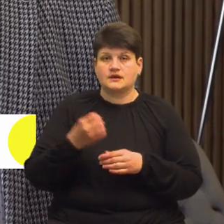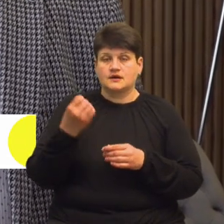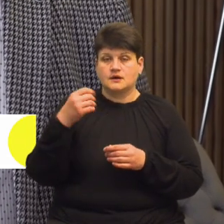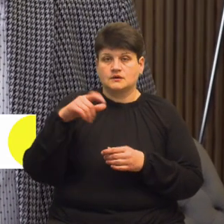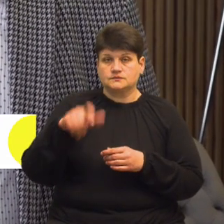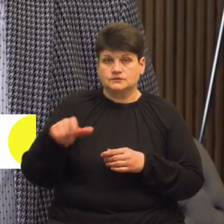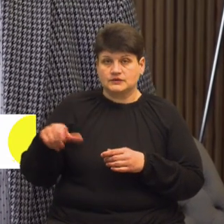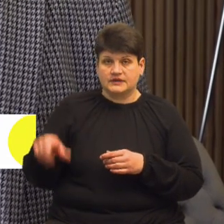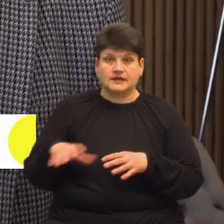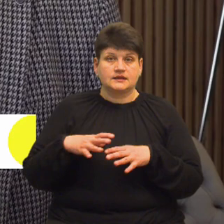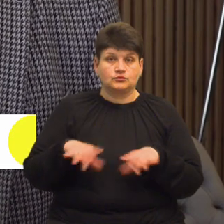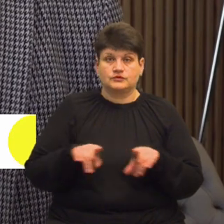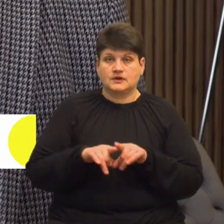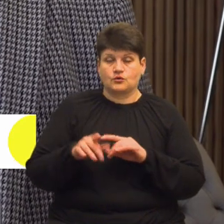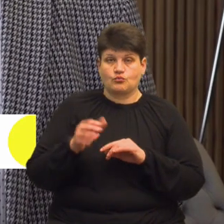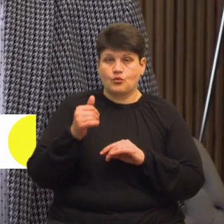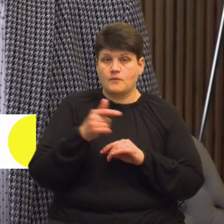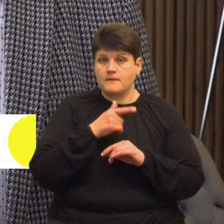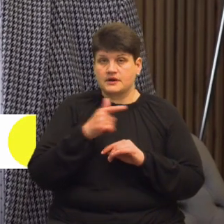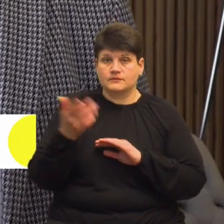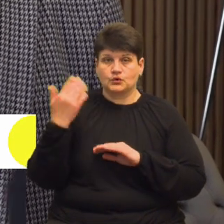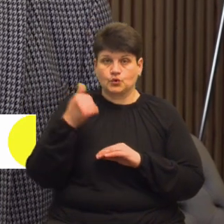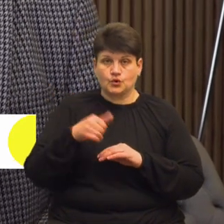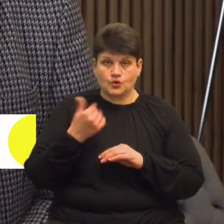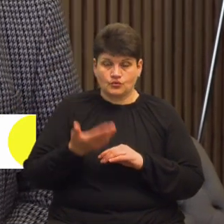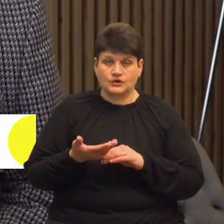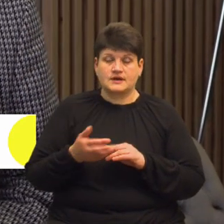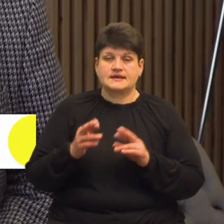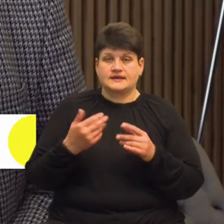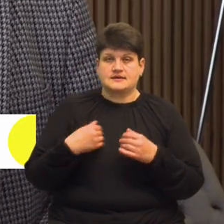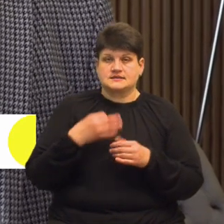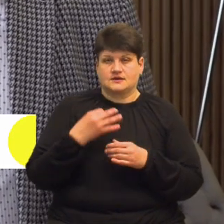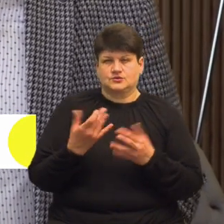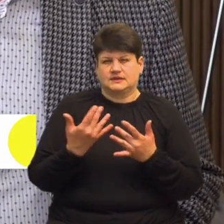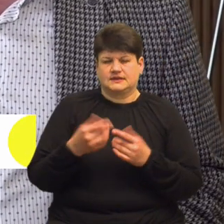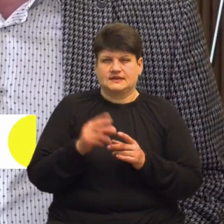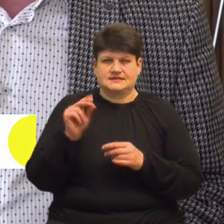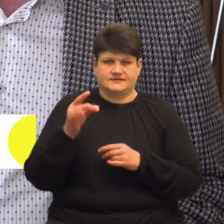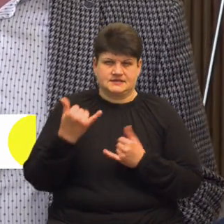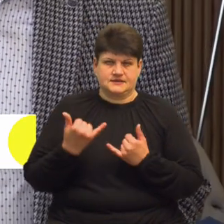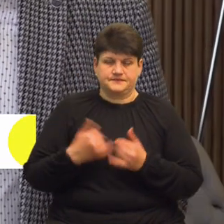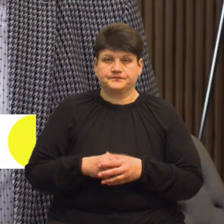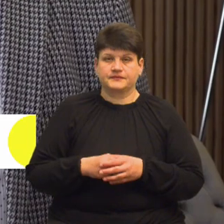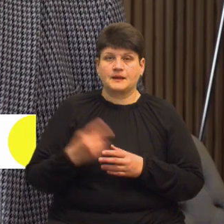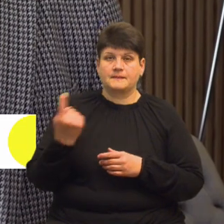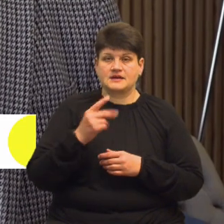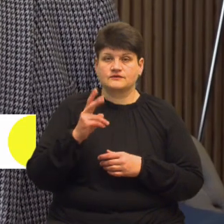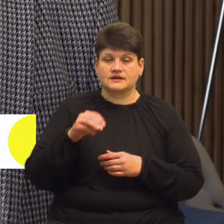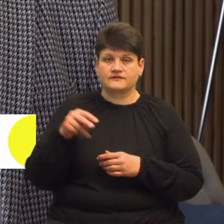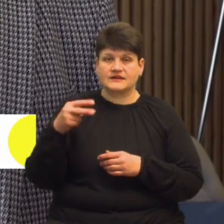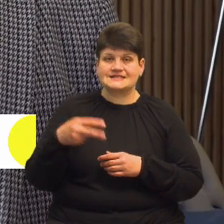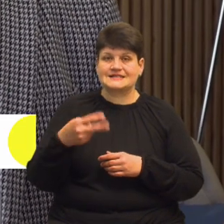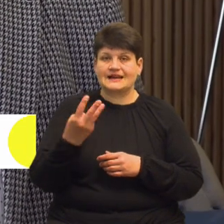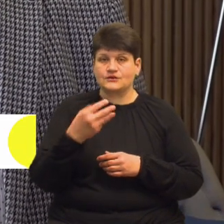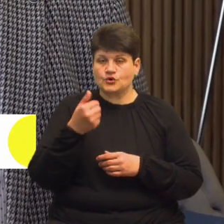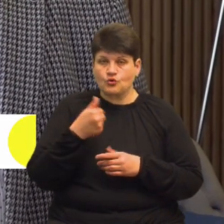в аналогічному періоді минулого року. Так я зараз назву деякі цифри. В першому кварталі 2023 року